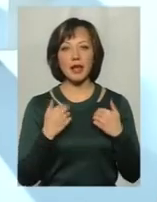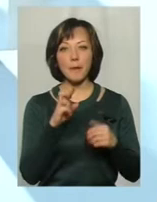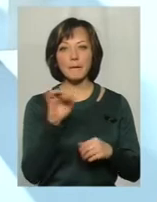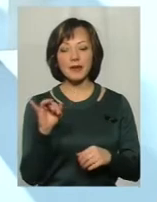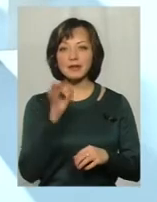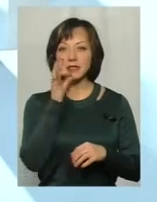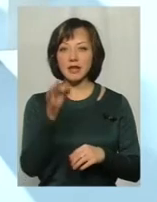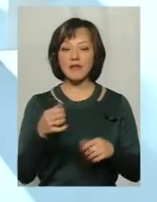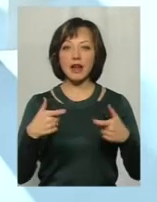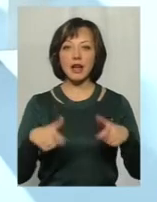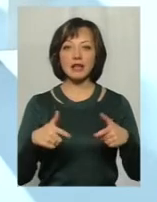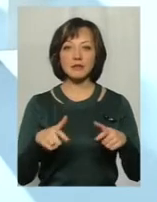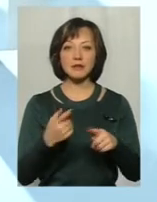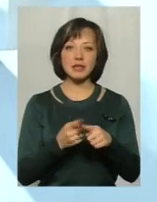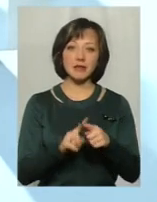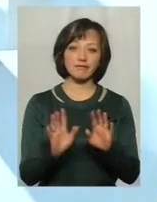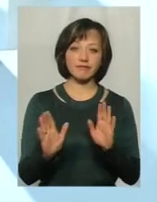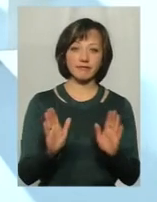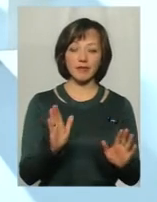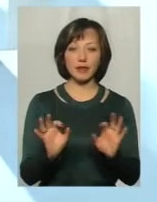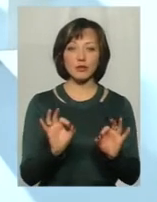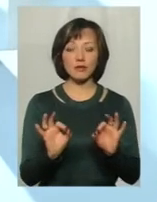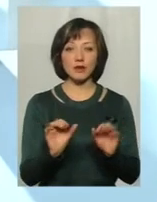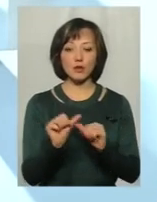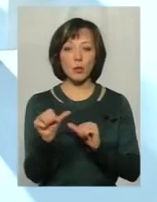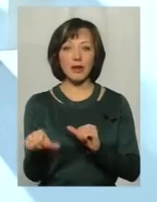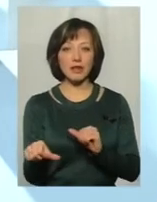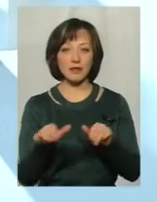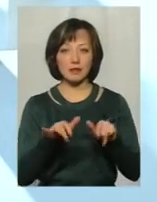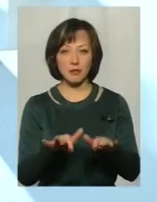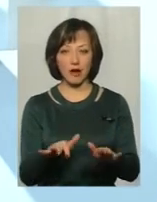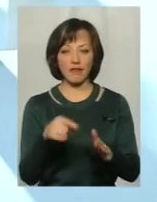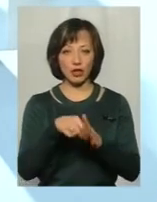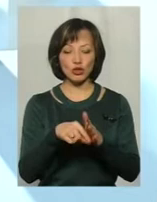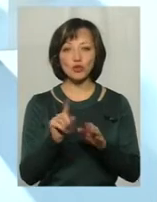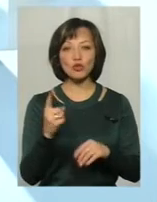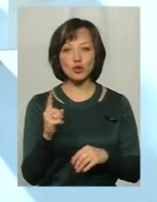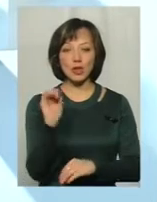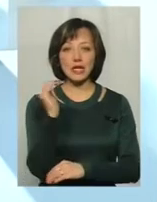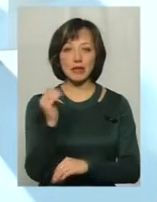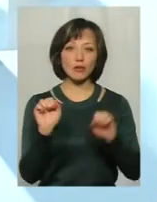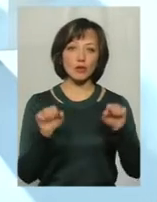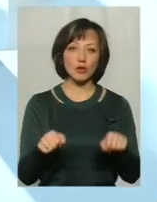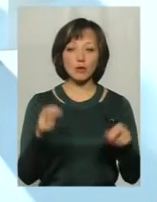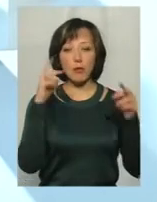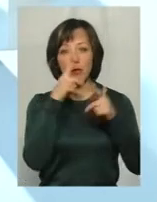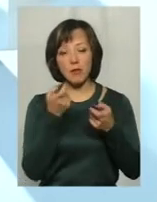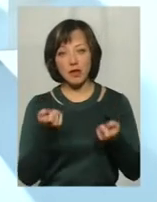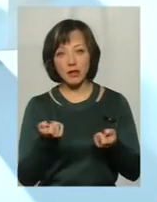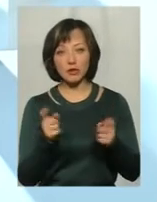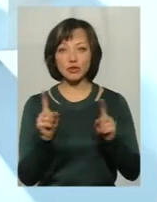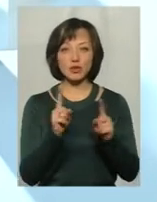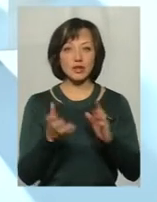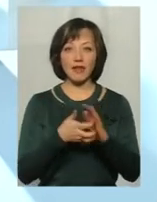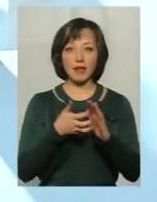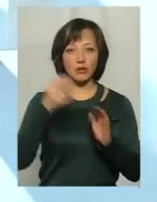іспит – це така більш суб'єктивна справа, суб'єктивна річ, оскільки дитина може десь помилитись, десь щось